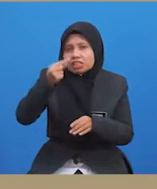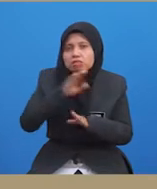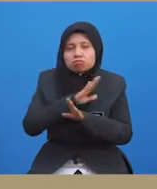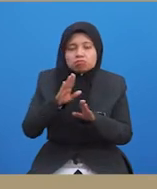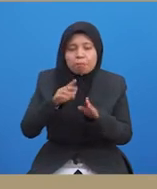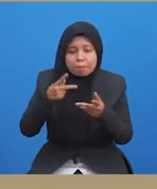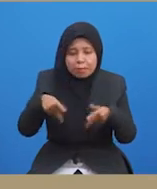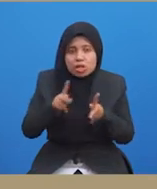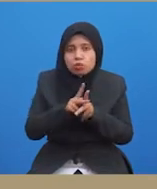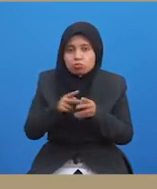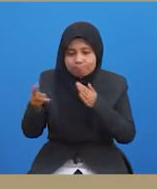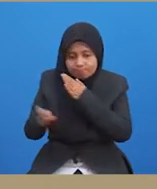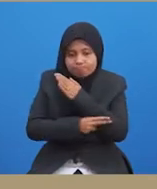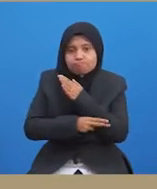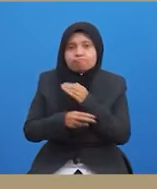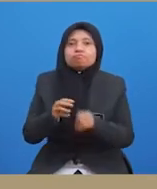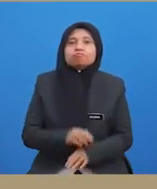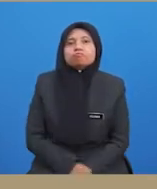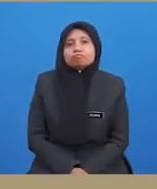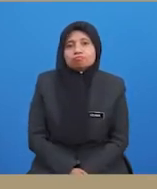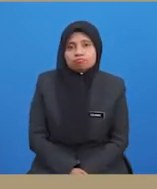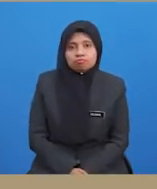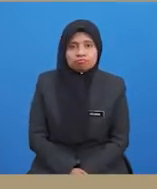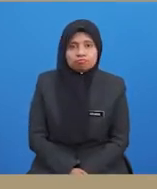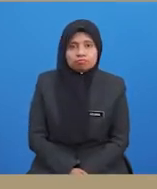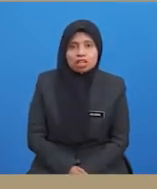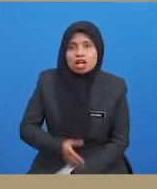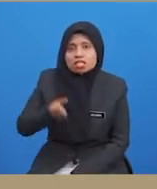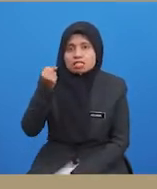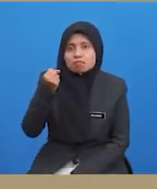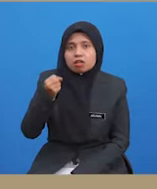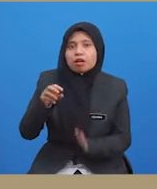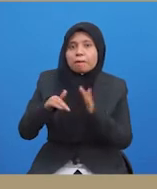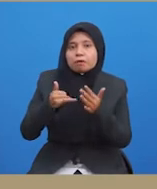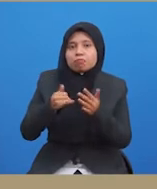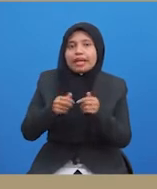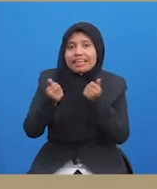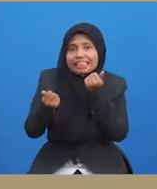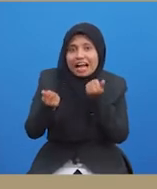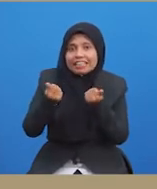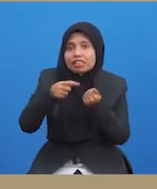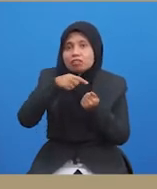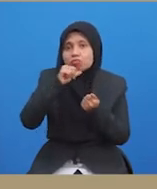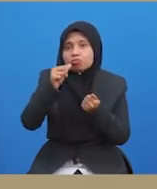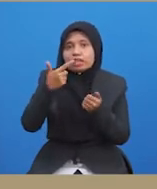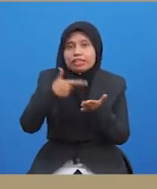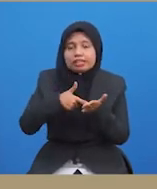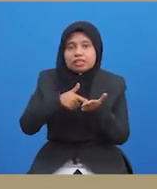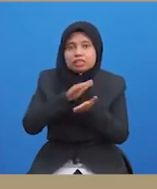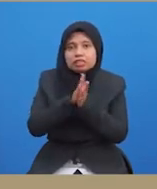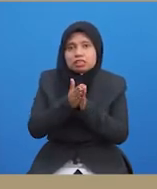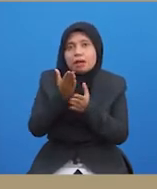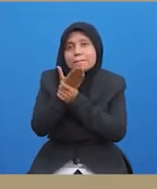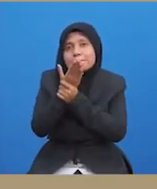juga perlu dikenakan hukuman. Semangat bermain secara adil bukan lagi menjadi